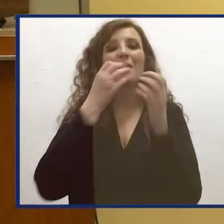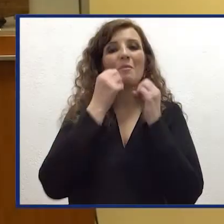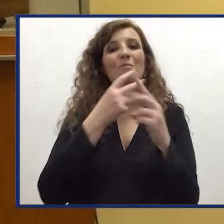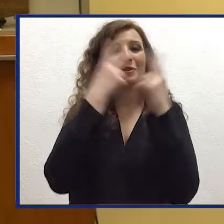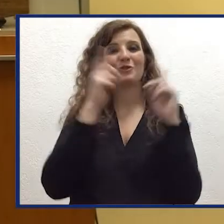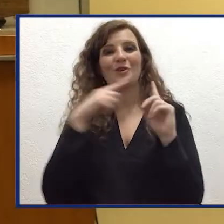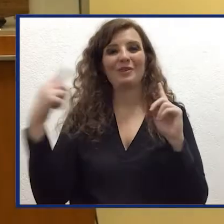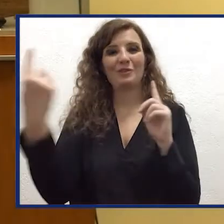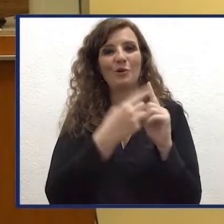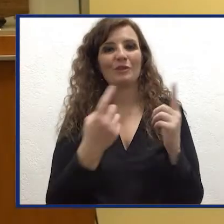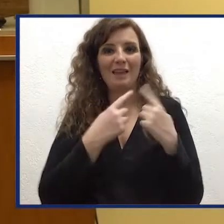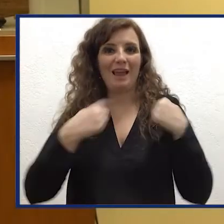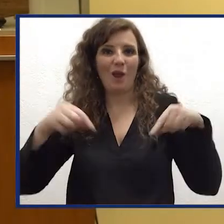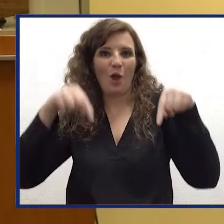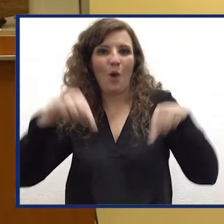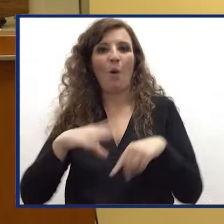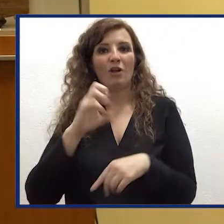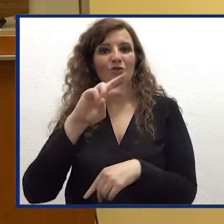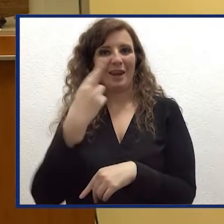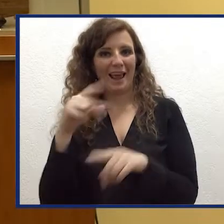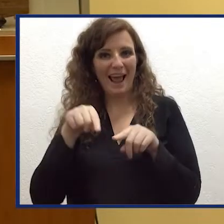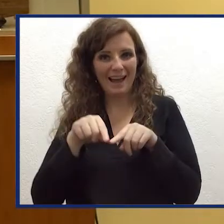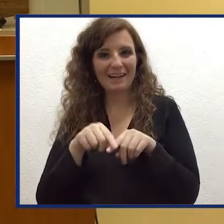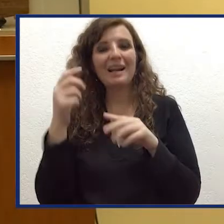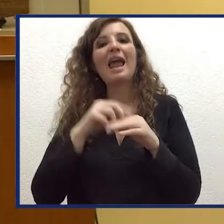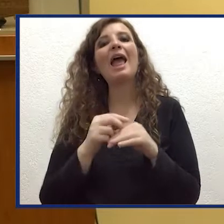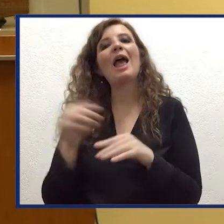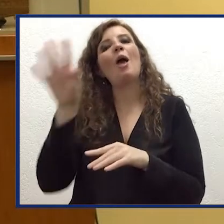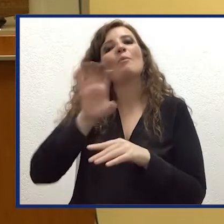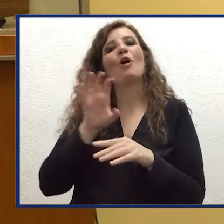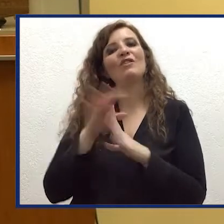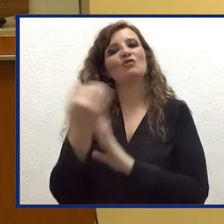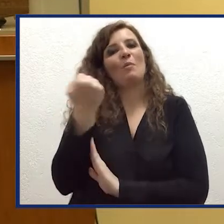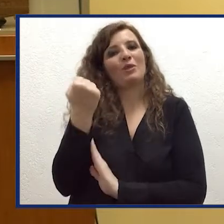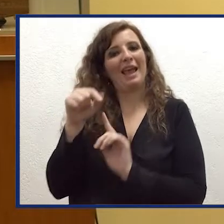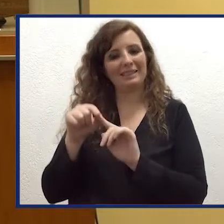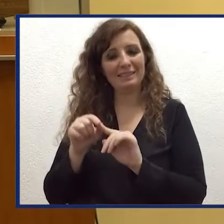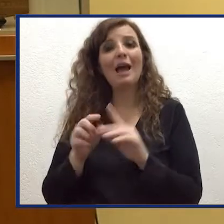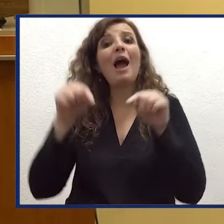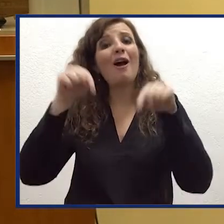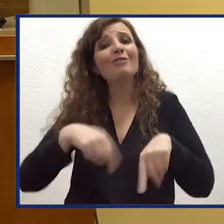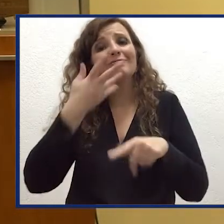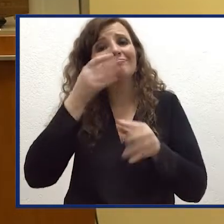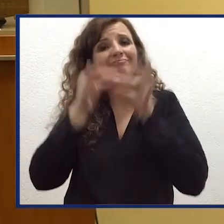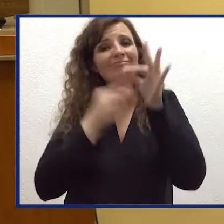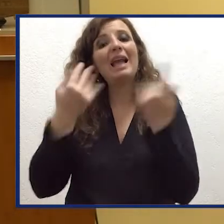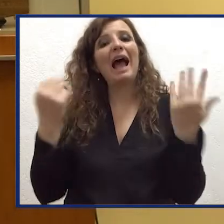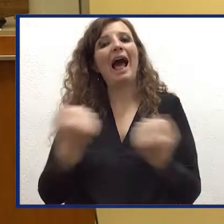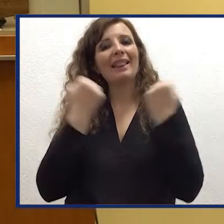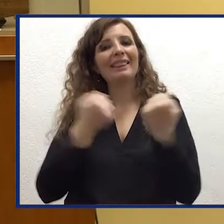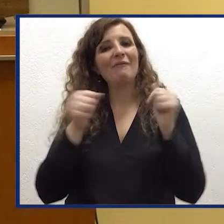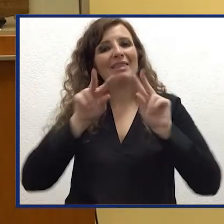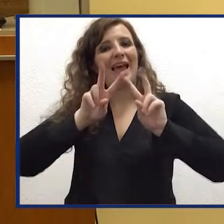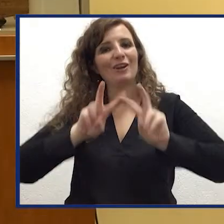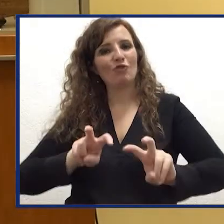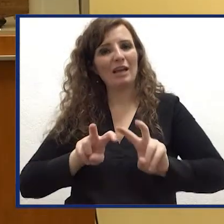Buongiorno a tutti, siamo qui al CNR di Tito Scalo in provincia di Potenza. Oggi vi parlerò di quelle che sono le